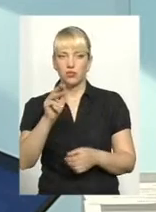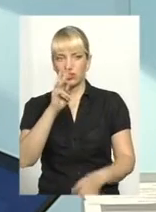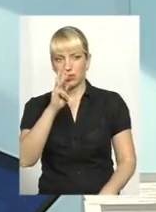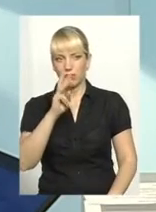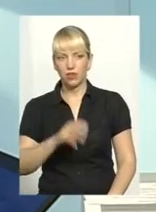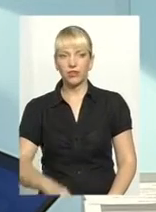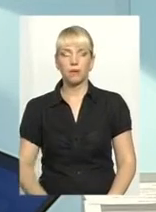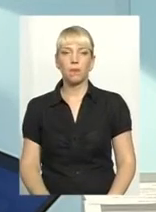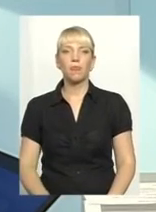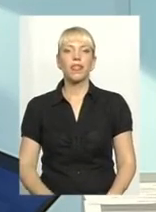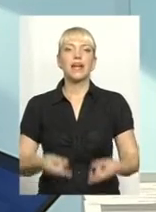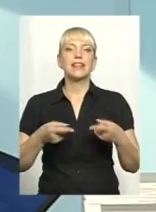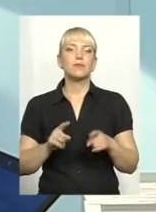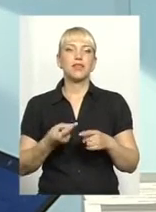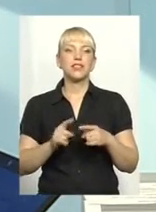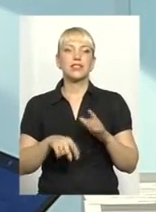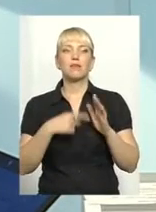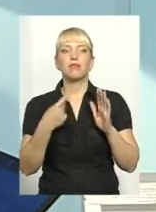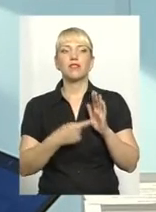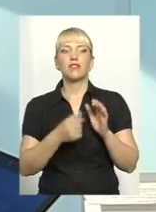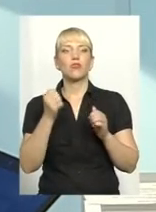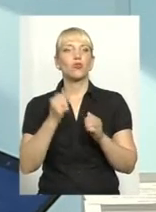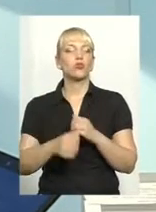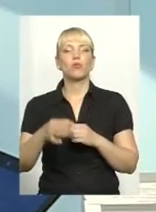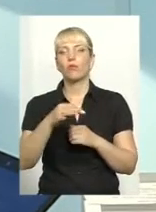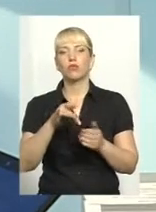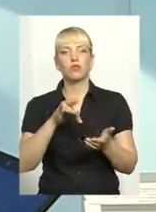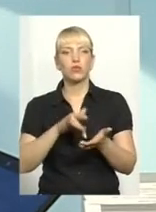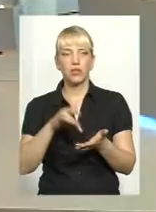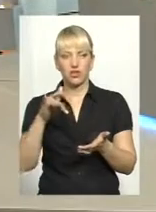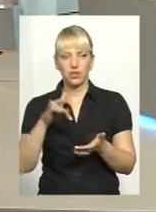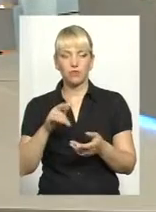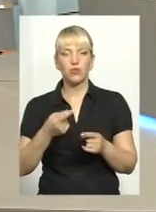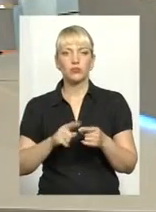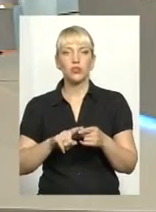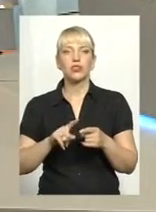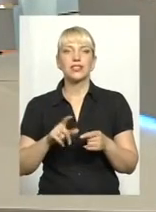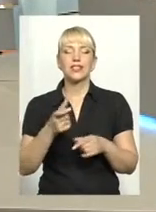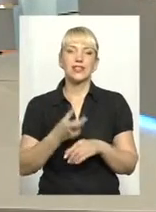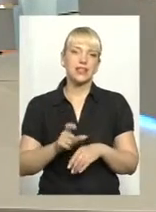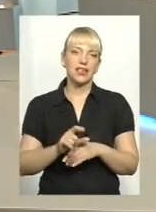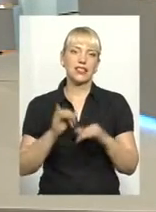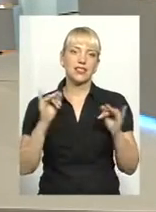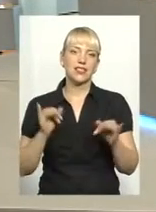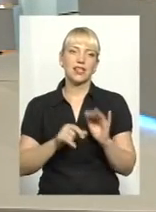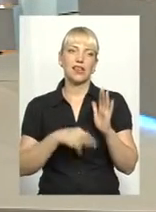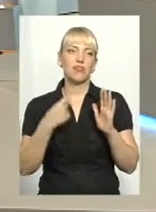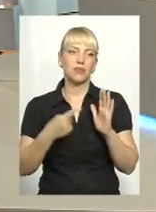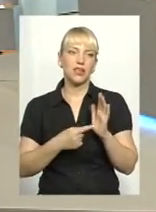Насправді це запитання задають в кожному обласному центрі, тому що це надцікаве питання,